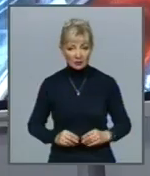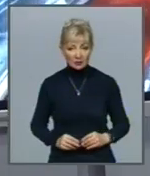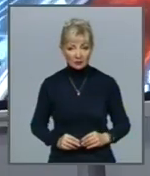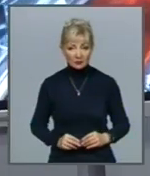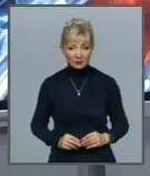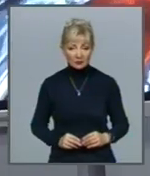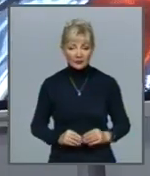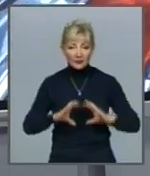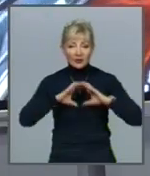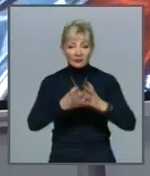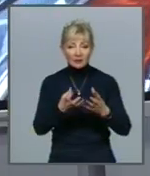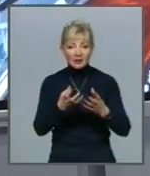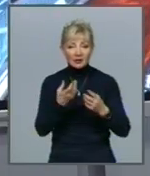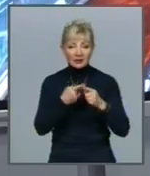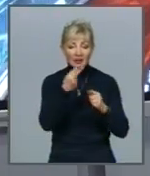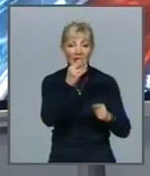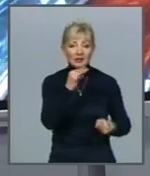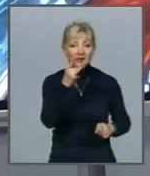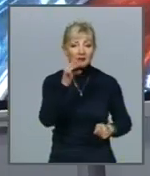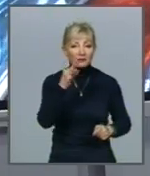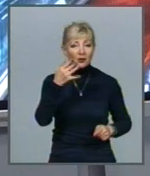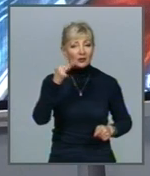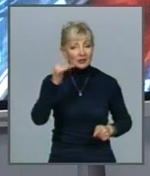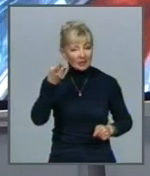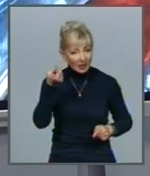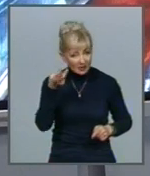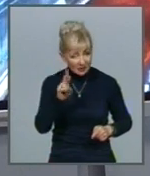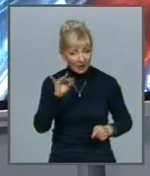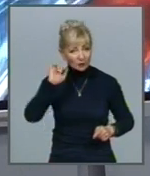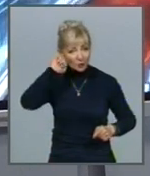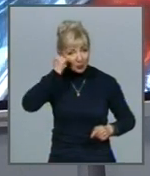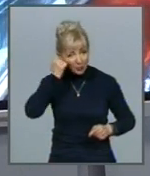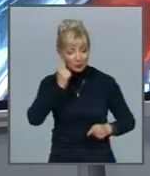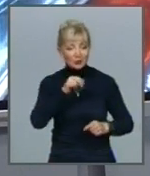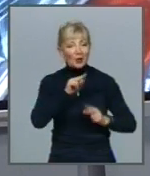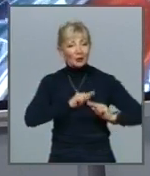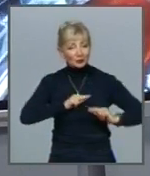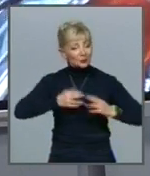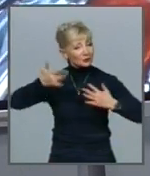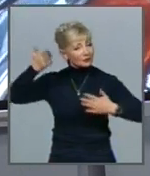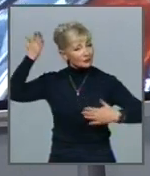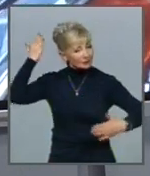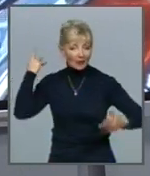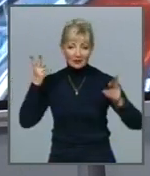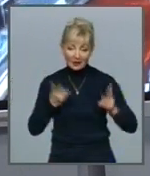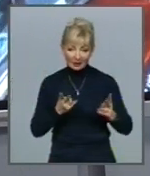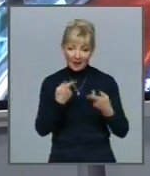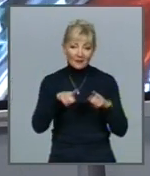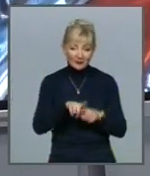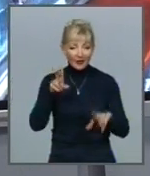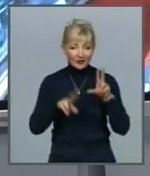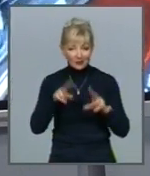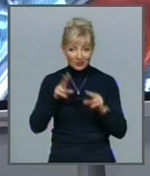У світі цифровізація Та діджиталізація, проте пам'ятати Труд пращурів та власник оріння треба Мабуть, так вважав